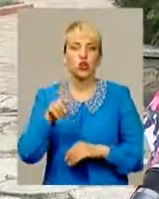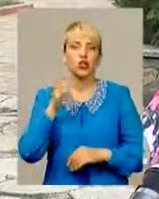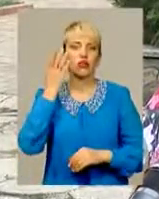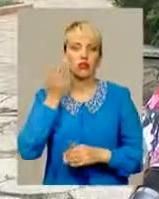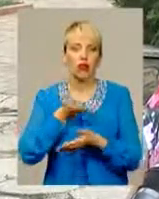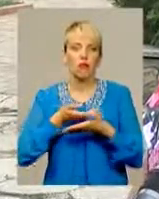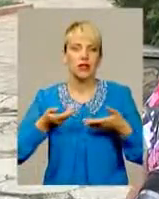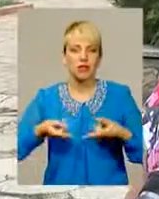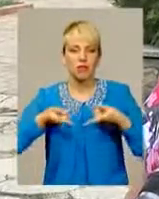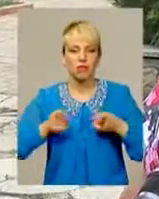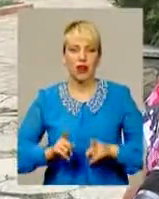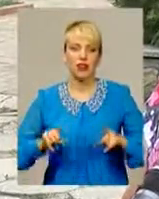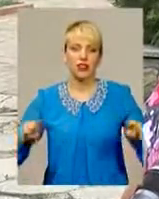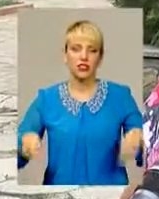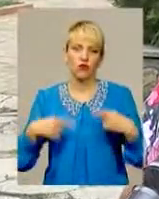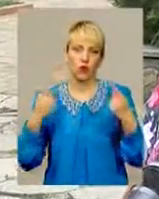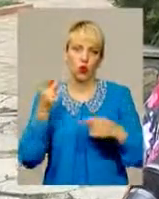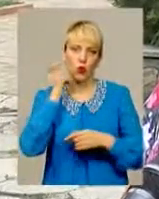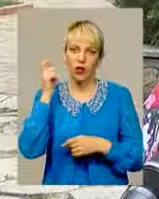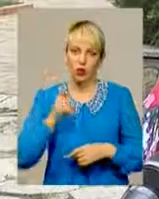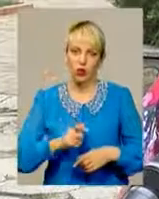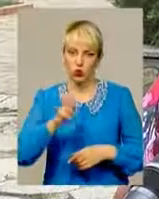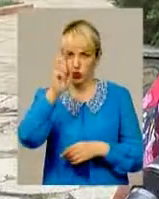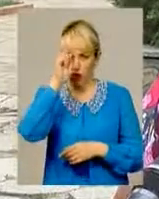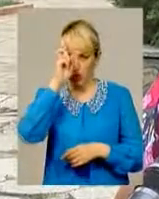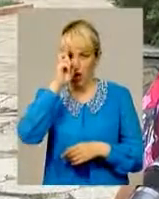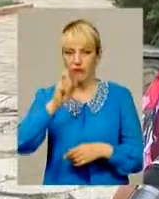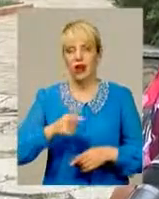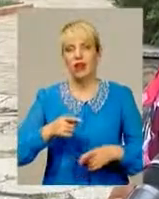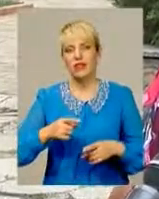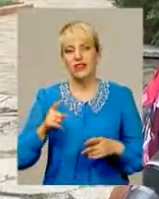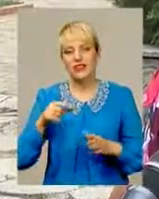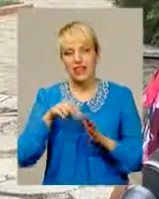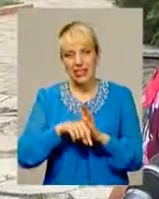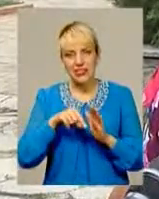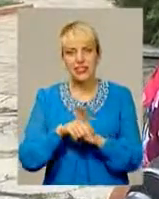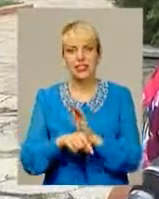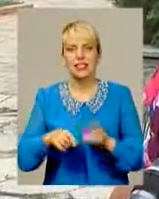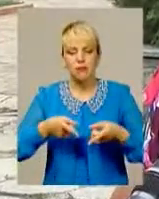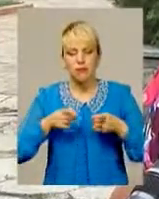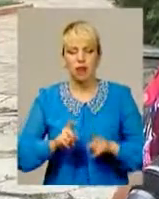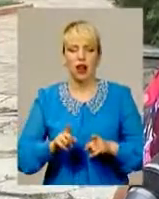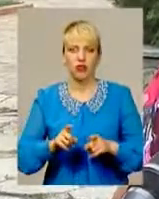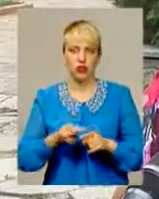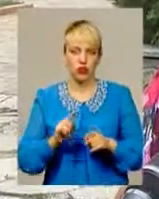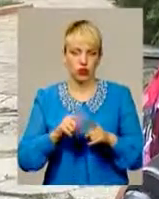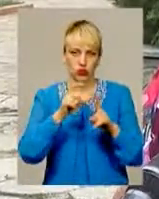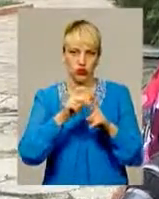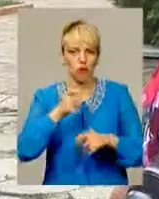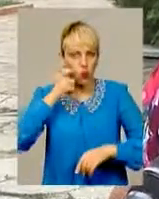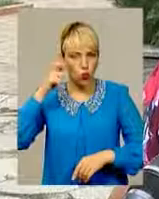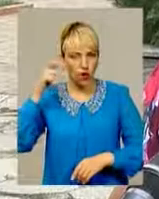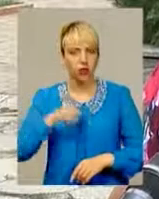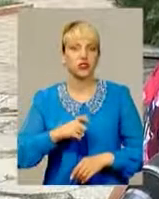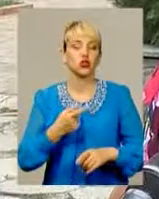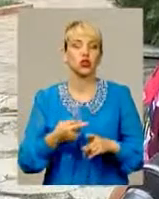справді створимо українську державу у сенсі справжньому, глибокому цього слова, українську,